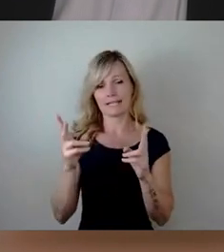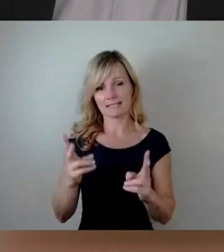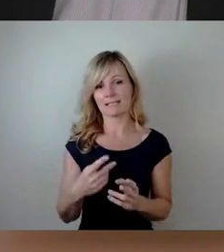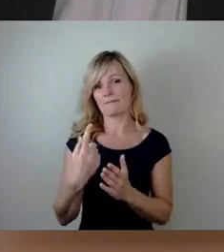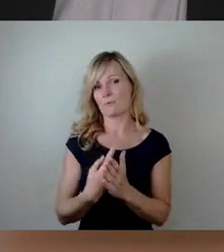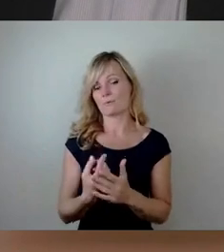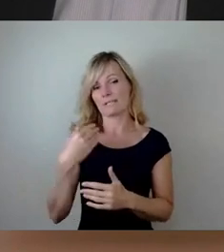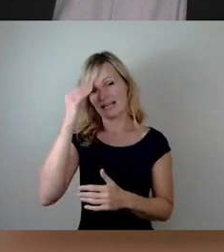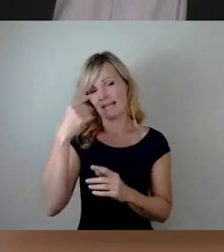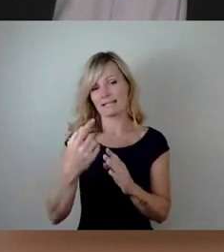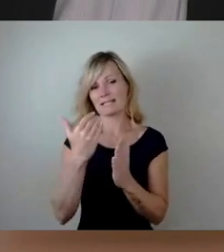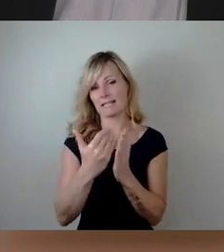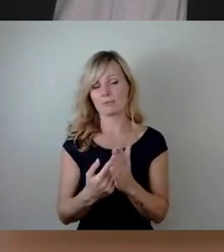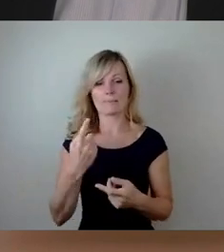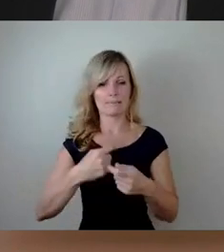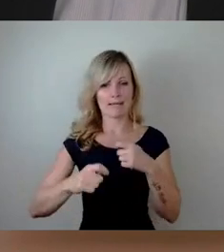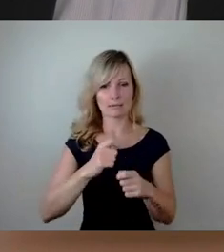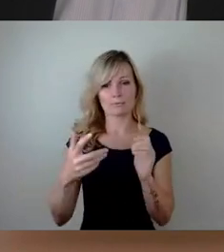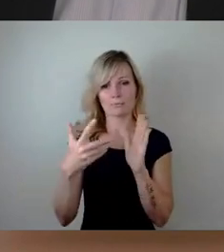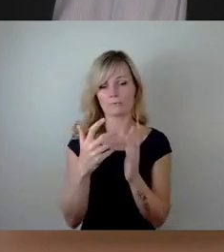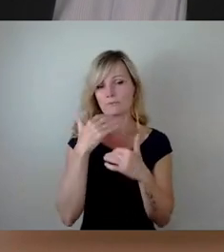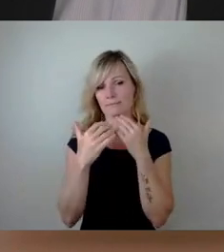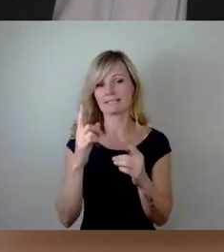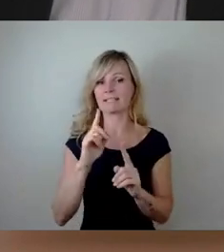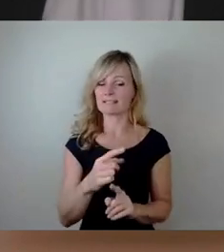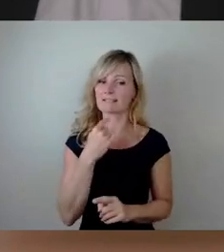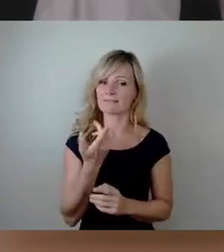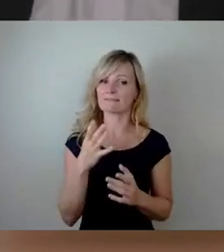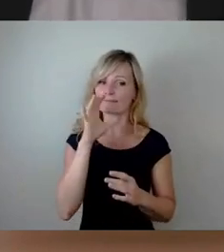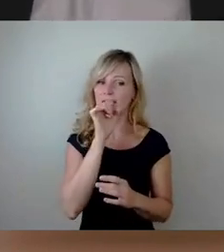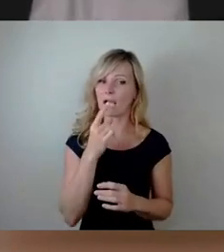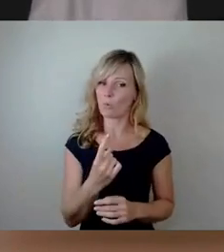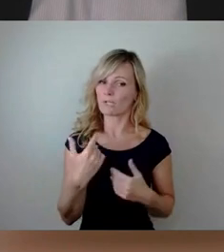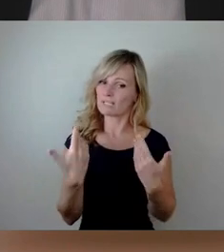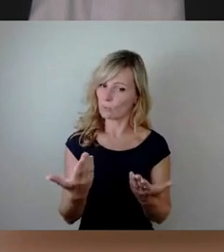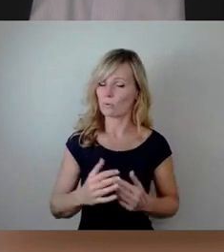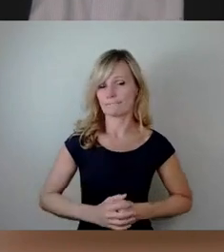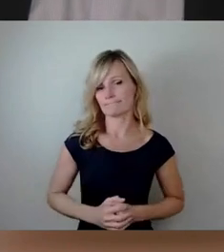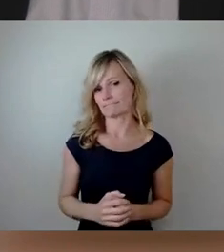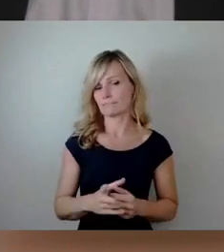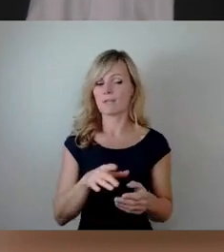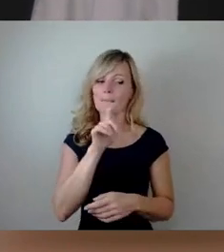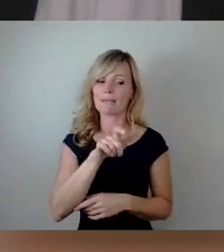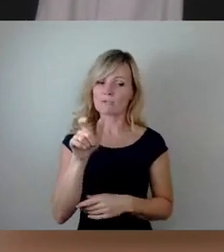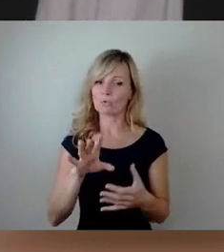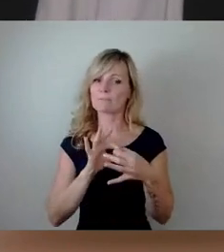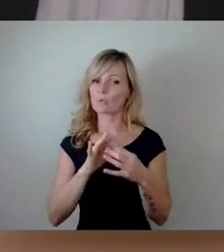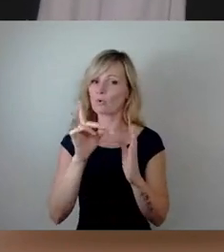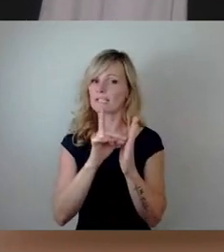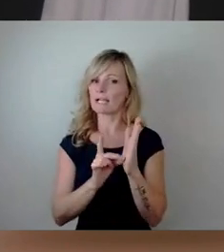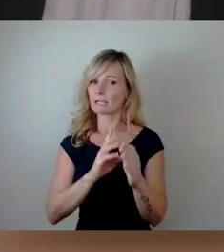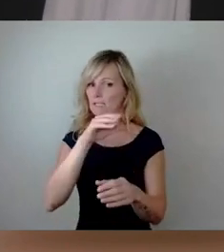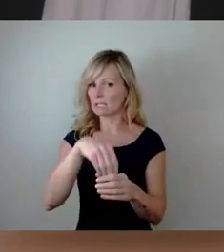Kennzeichnung, Behandlung der Prüfungsberichte als vertraulich. Zudem gab es auch noch personenbezogene Daten, die es auch noch mal